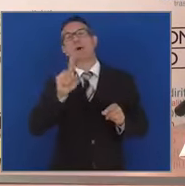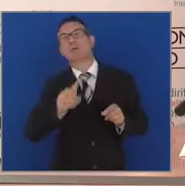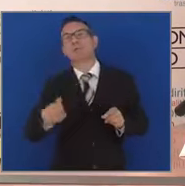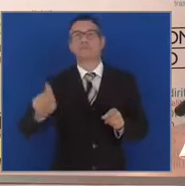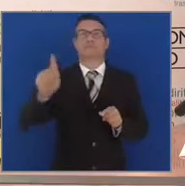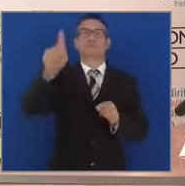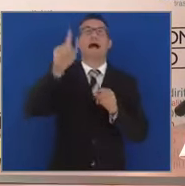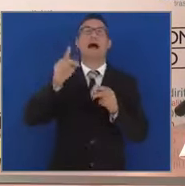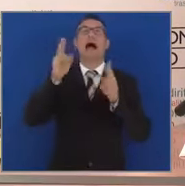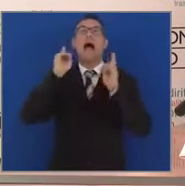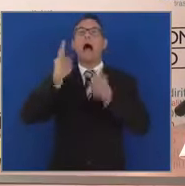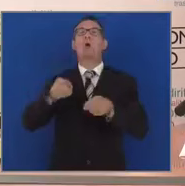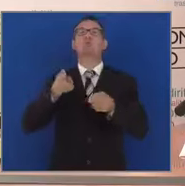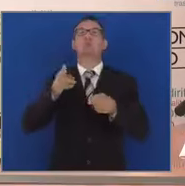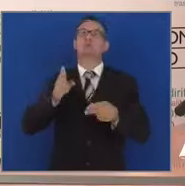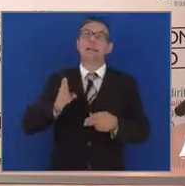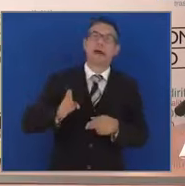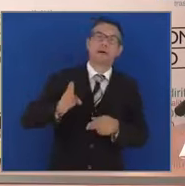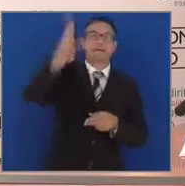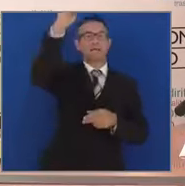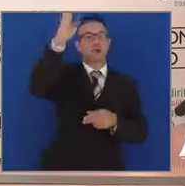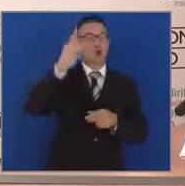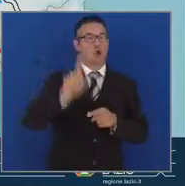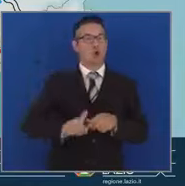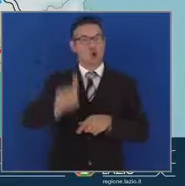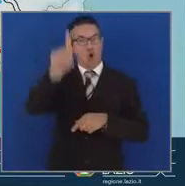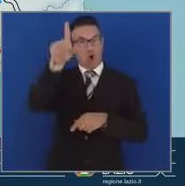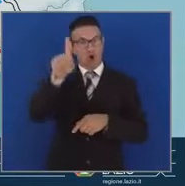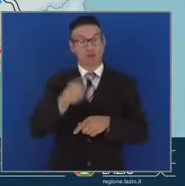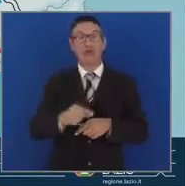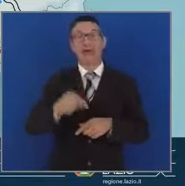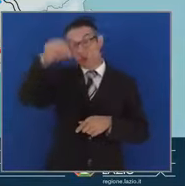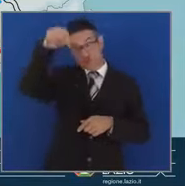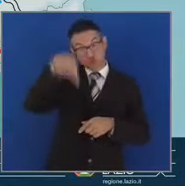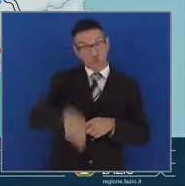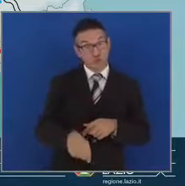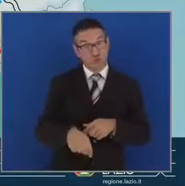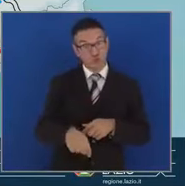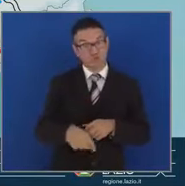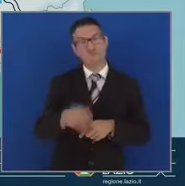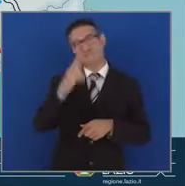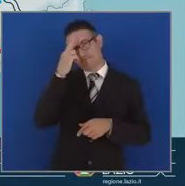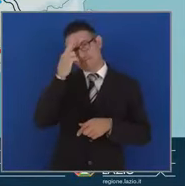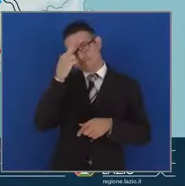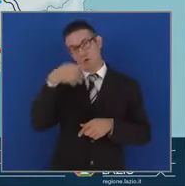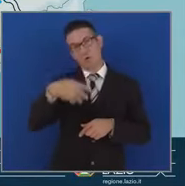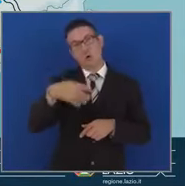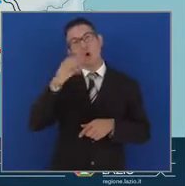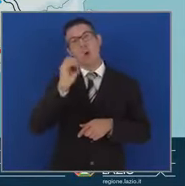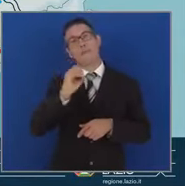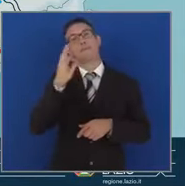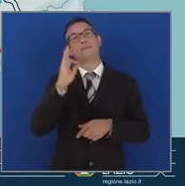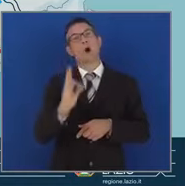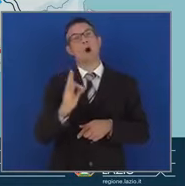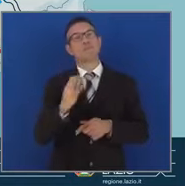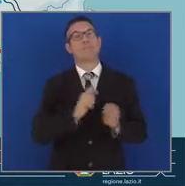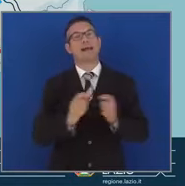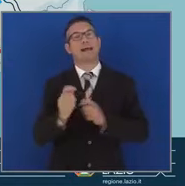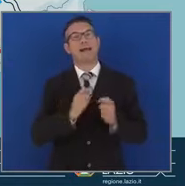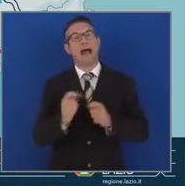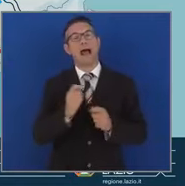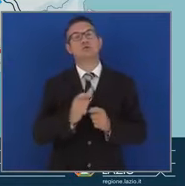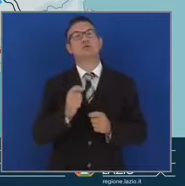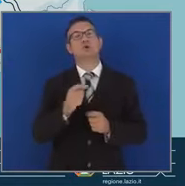e l'Europa e nel sud uguale, vi ricordo che il MOF, il mercato agroalimentare è il vero